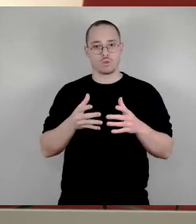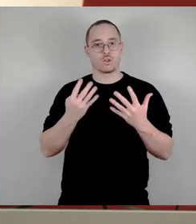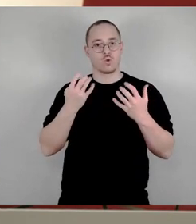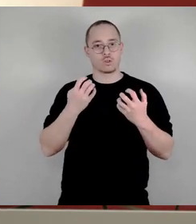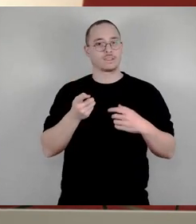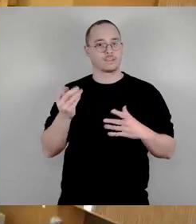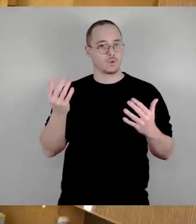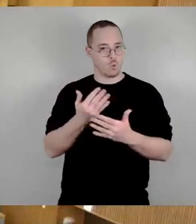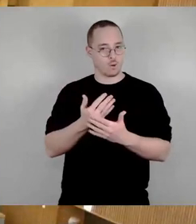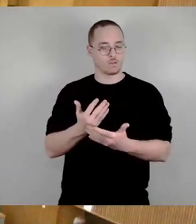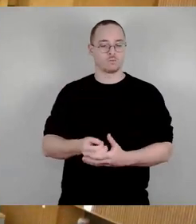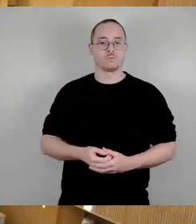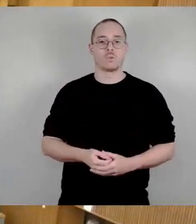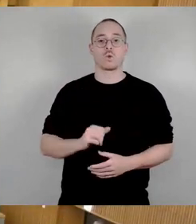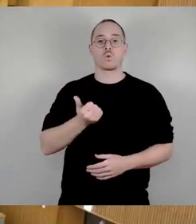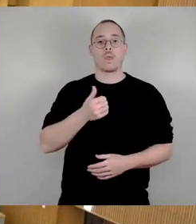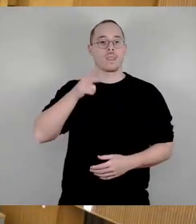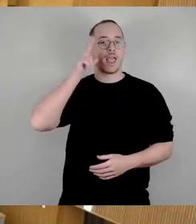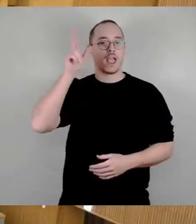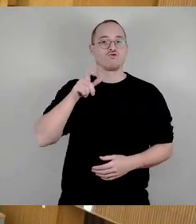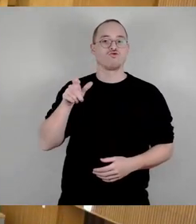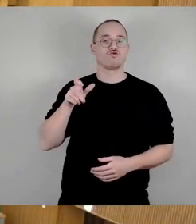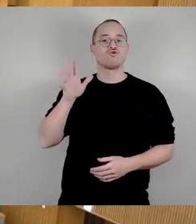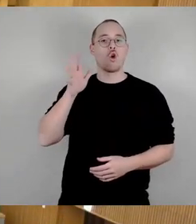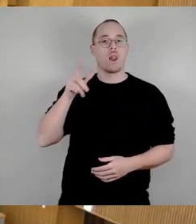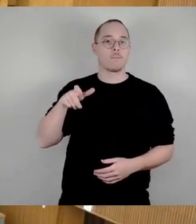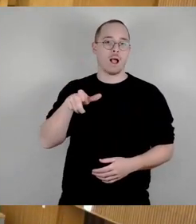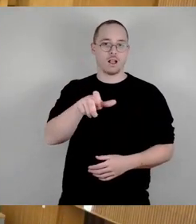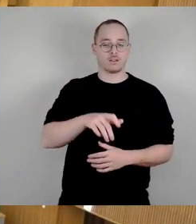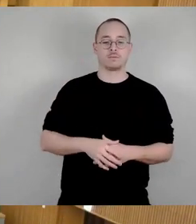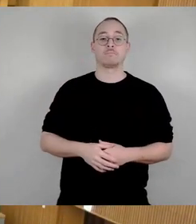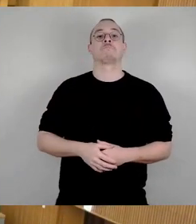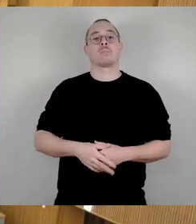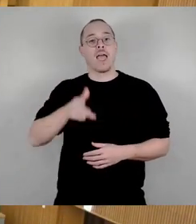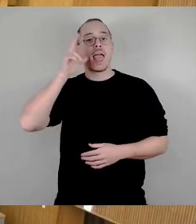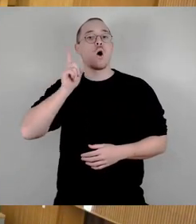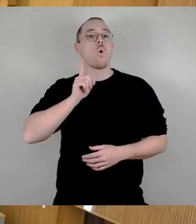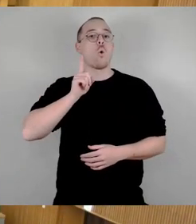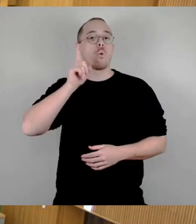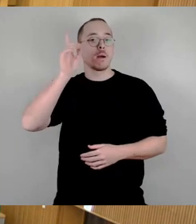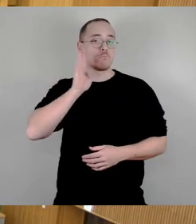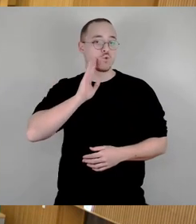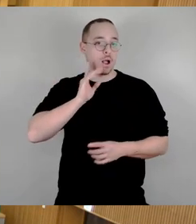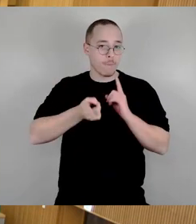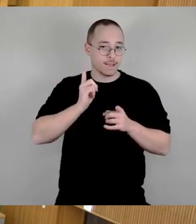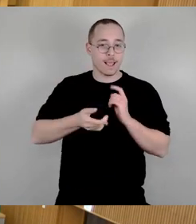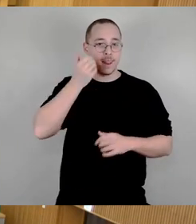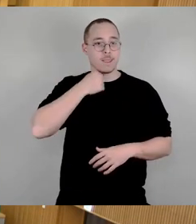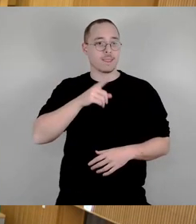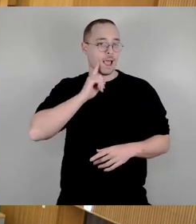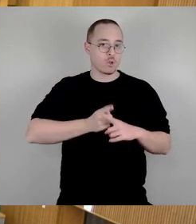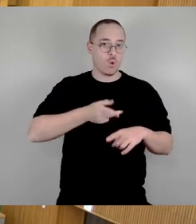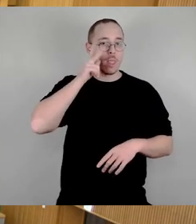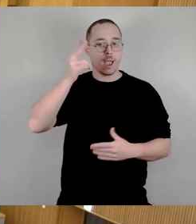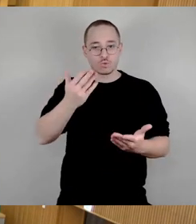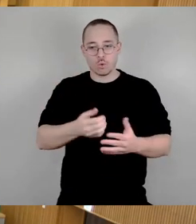bitteschön. Herr Oberbürgermeister, meine Damen und Herren, im vergangenen Jahr wurde das Pumpspeicherwerk Niederwarta